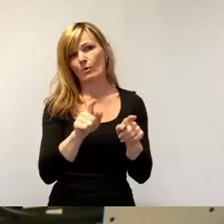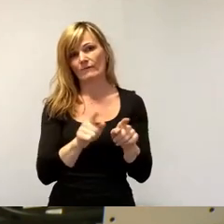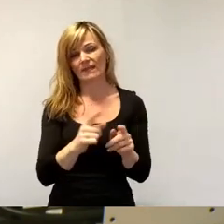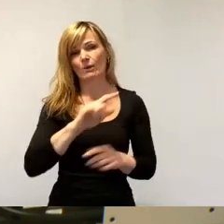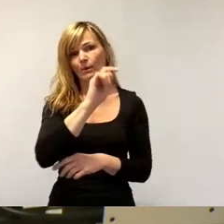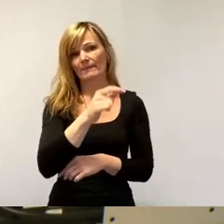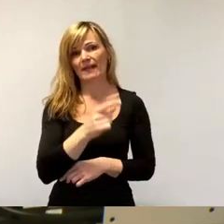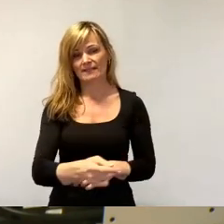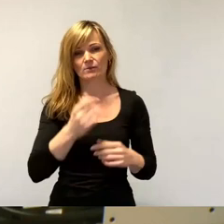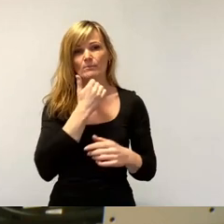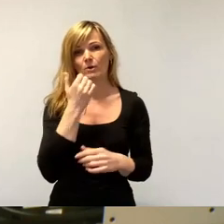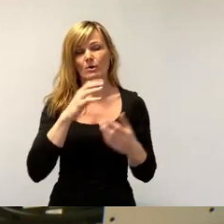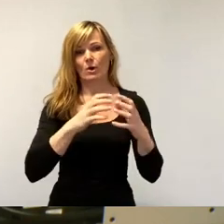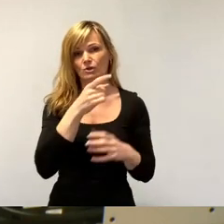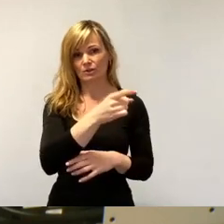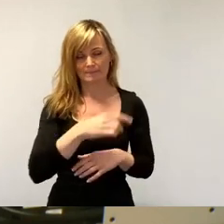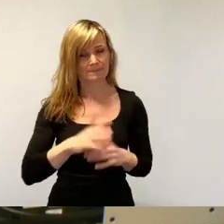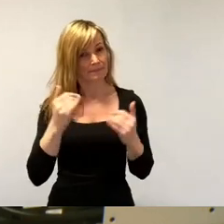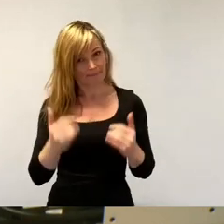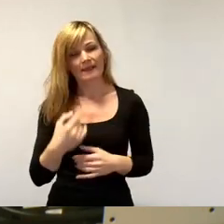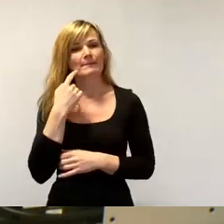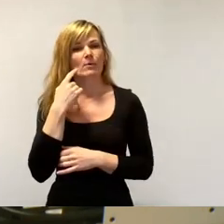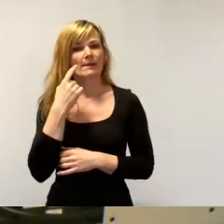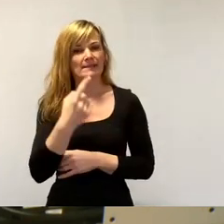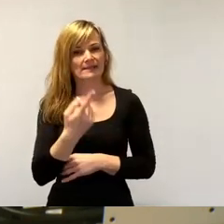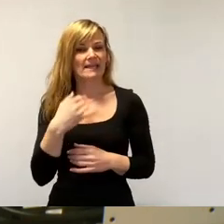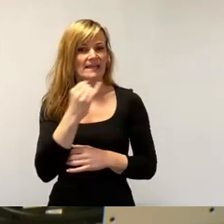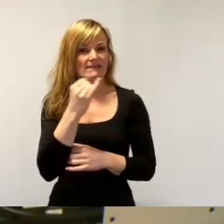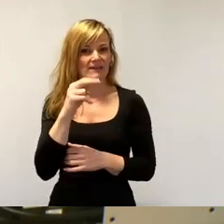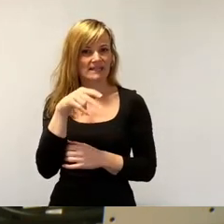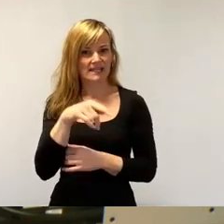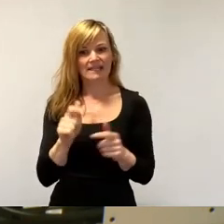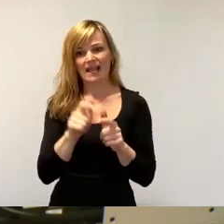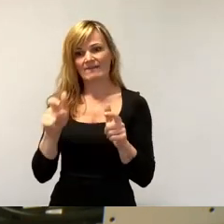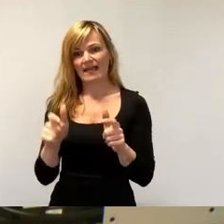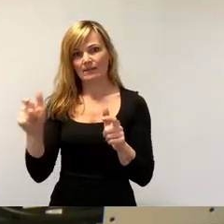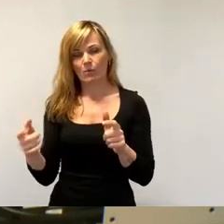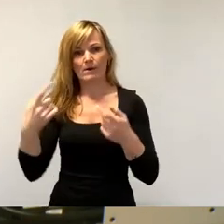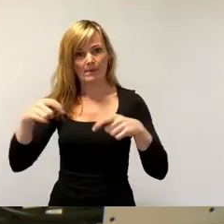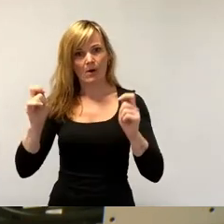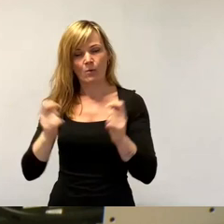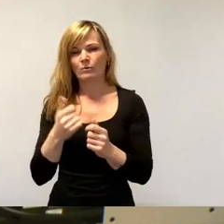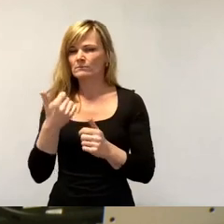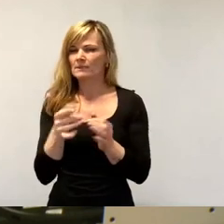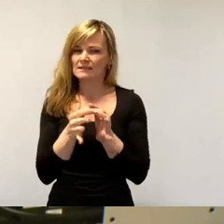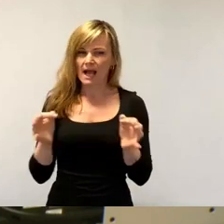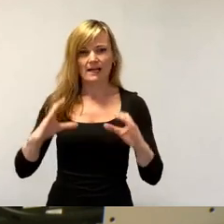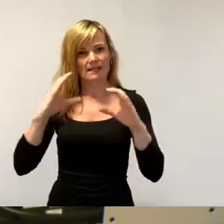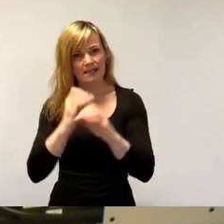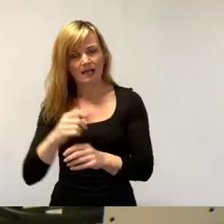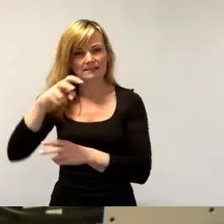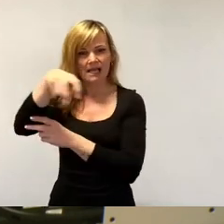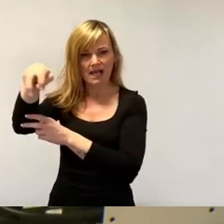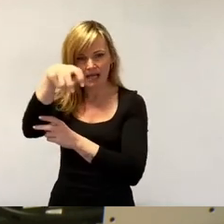wird an der Erweiterung von Infineen gebaut. Tag und Nacht bewegen sich die Kräne, fahren die Laster und der Bau